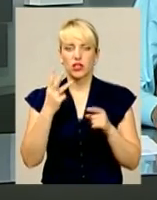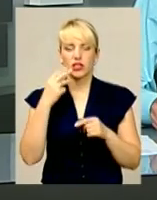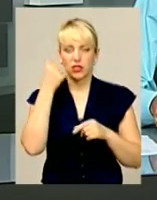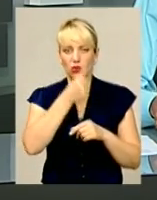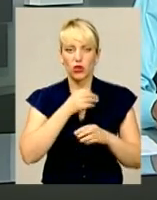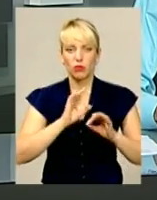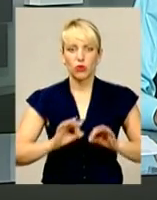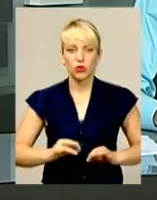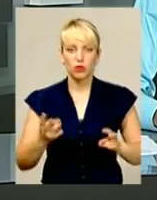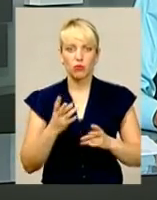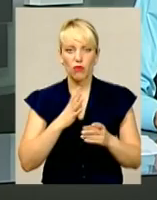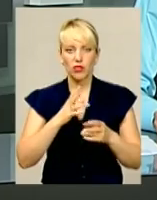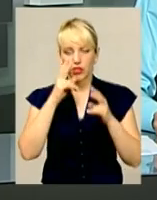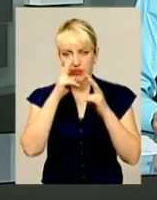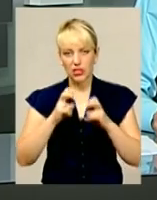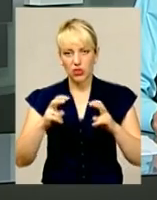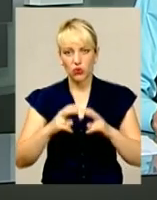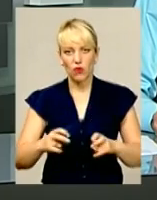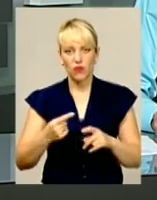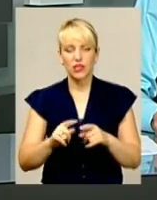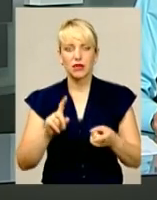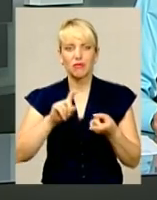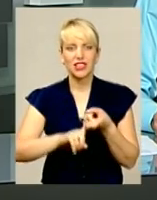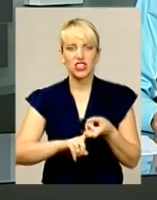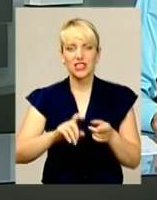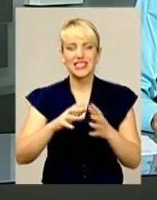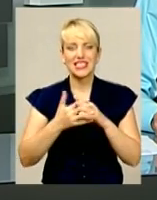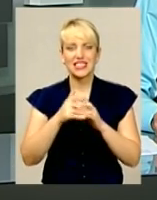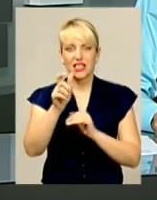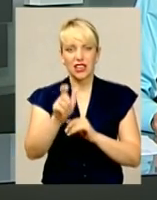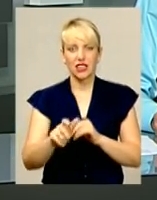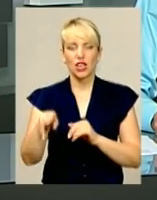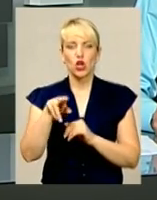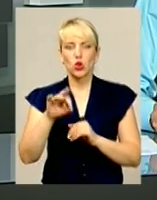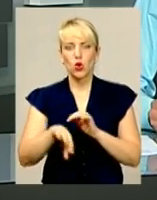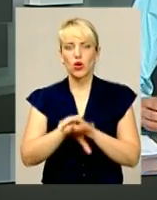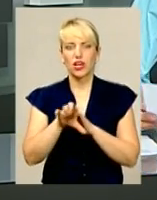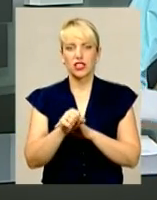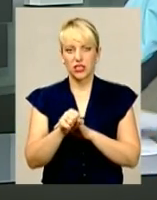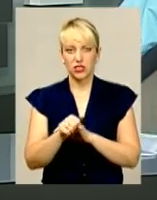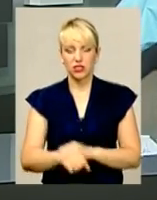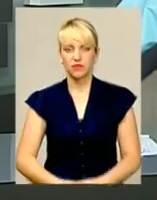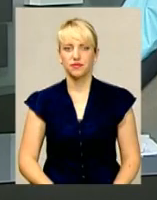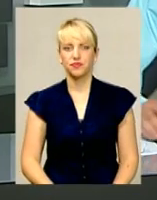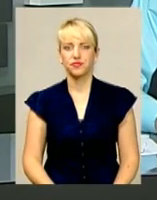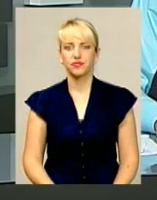встановити причетність жителя Єрмолинецького району до тієї крадіжки, від якої його і мав відмазати слідчий.